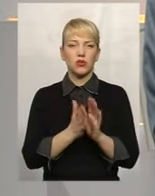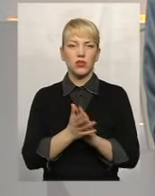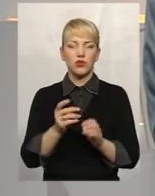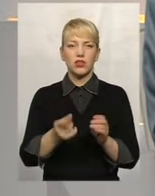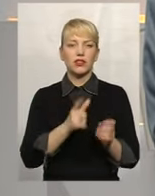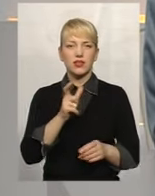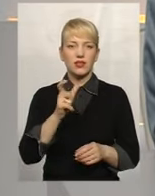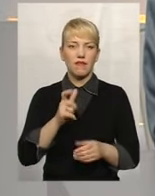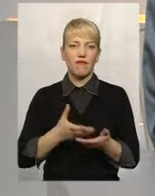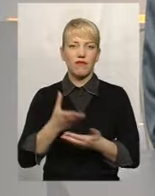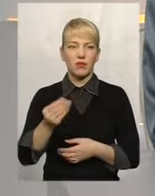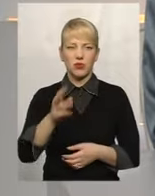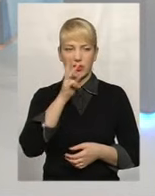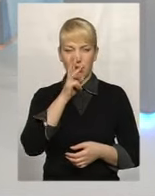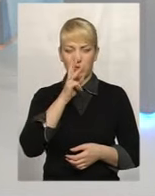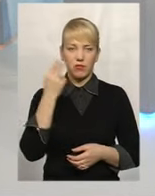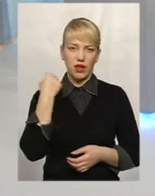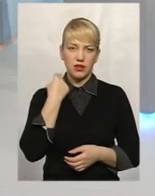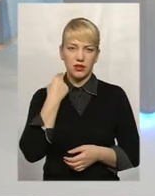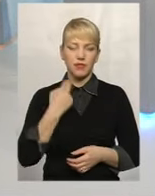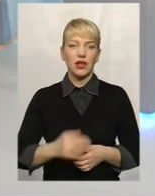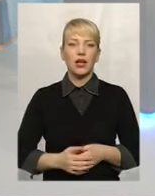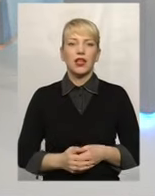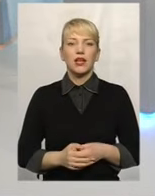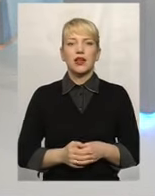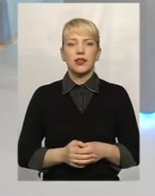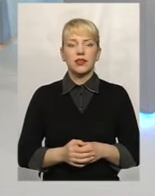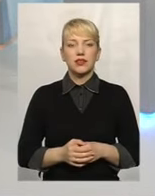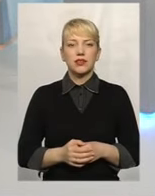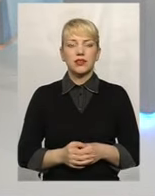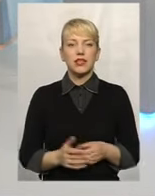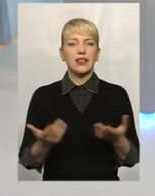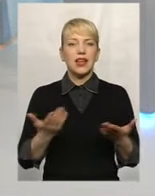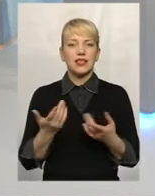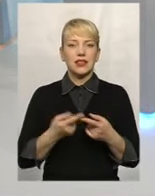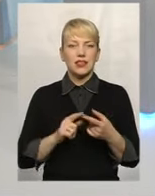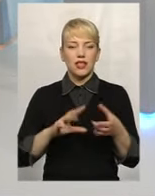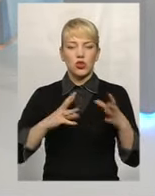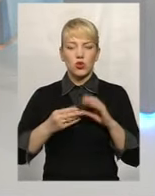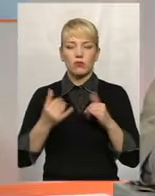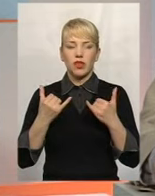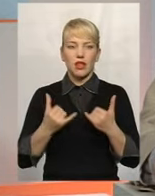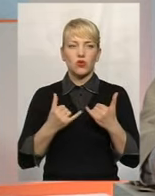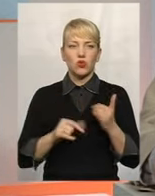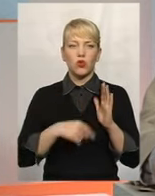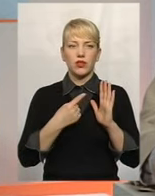виплатою заборгованої заробітної плати, які це суми на сьогодні?